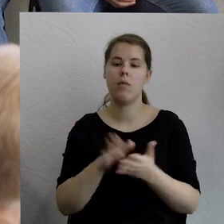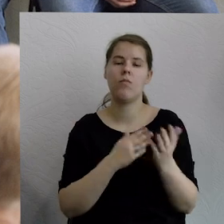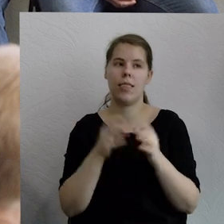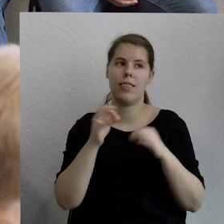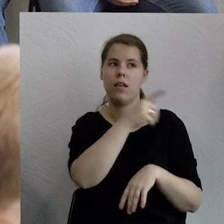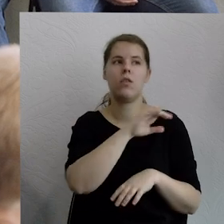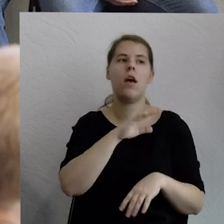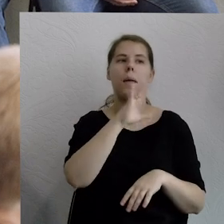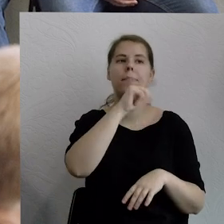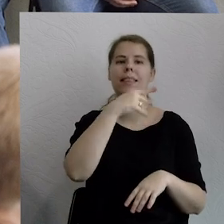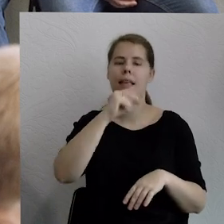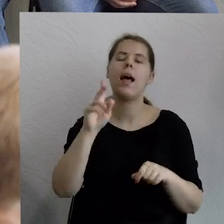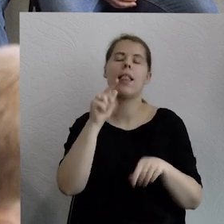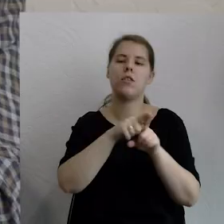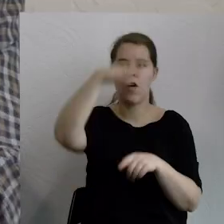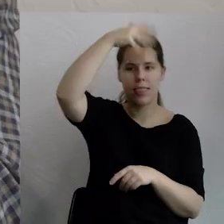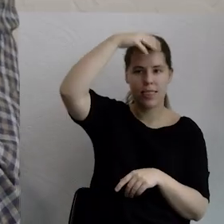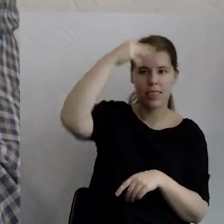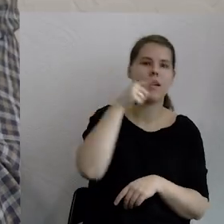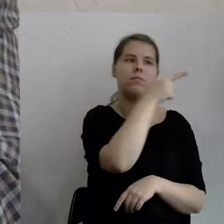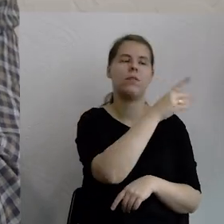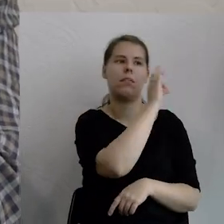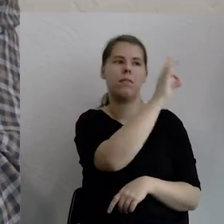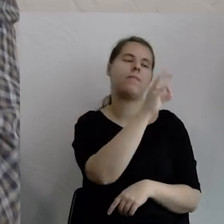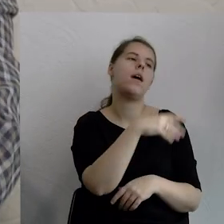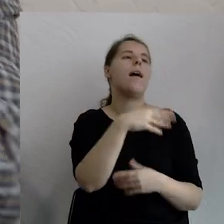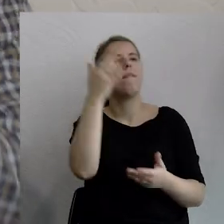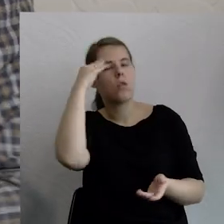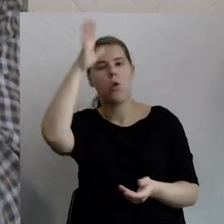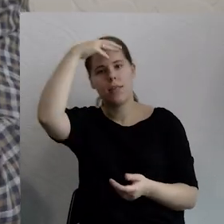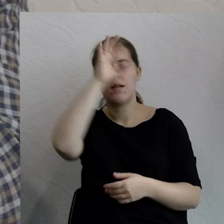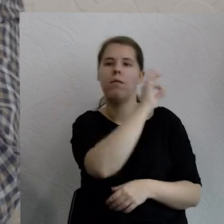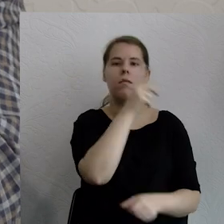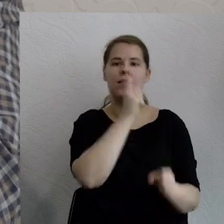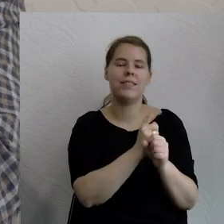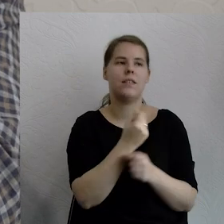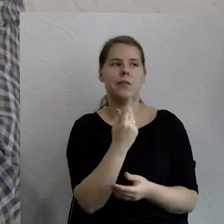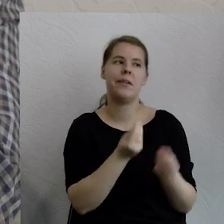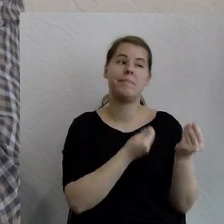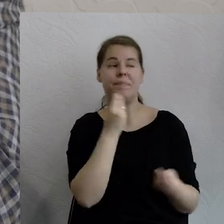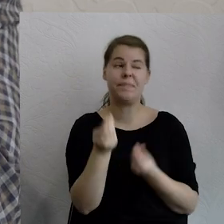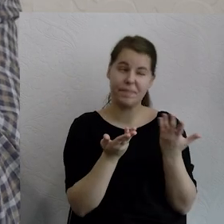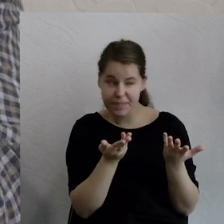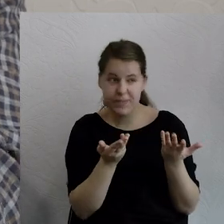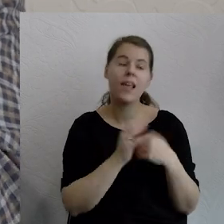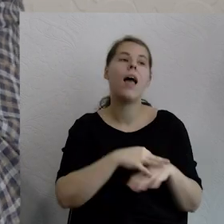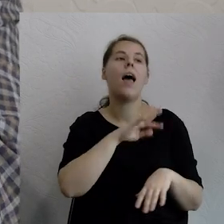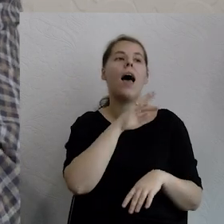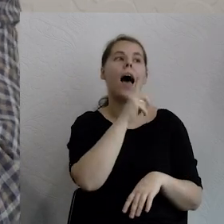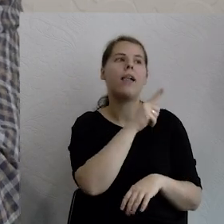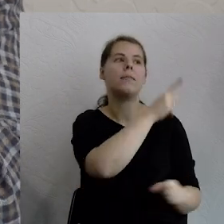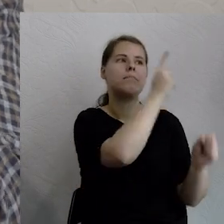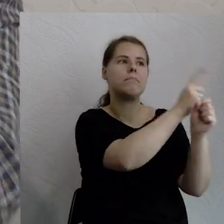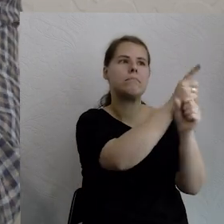Biden, ale również za Donalda Trumpa trzeba pamiętać. Mimo jego różnych dziwnych decyzji politycznych, sam kapitał już, czy więcej wtedy